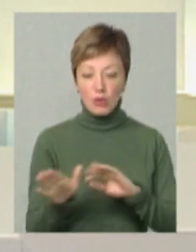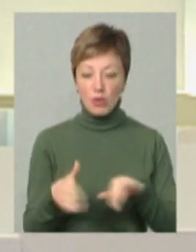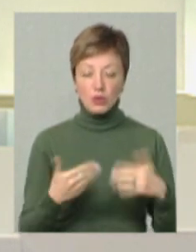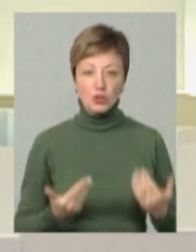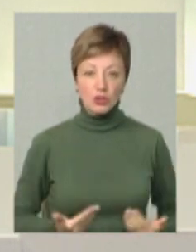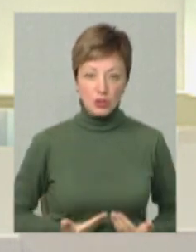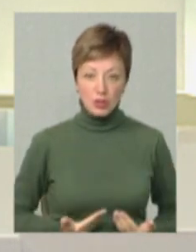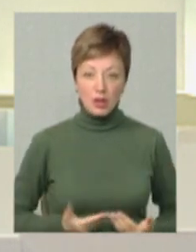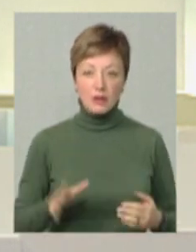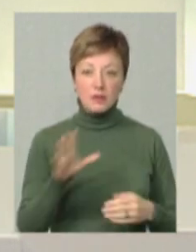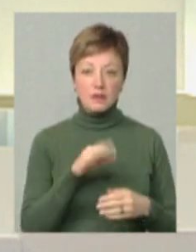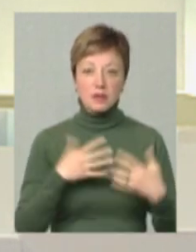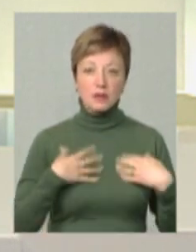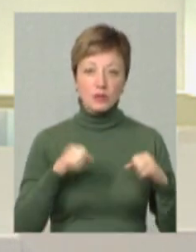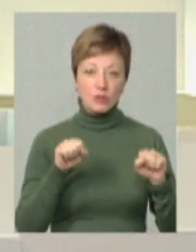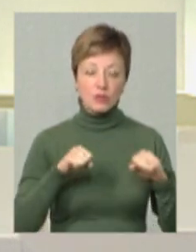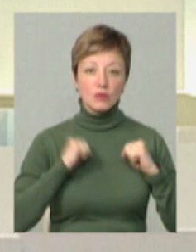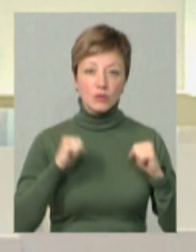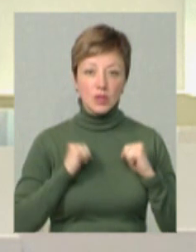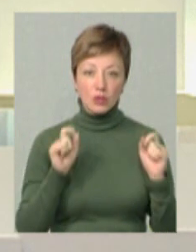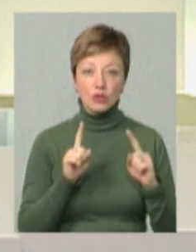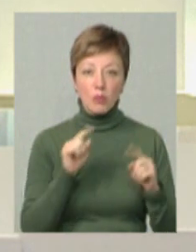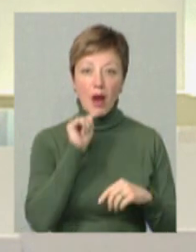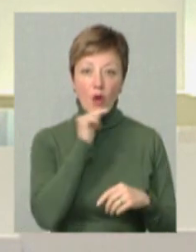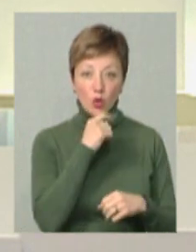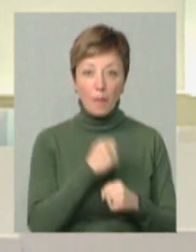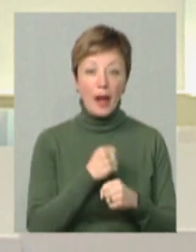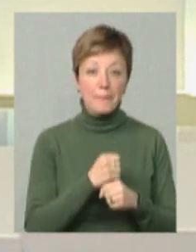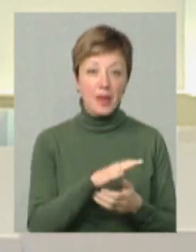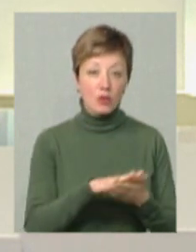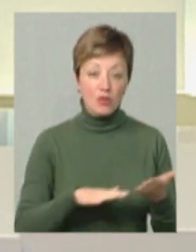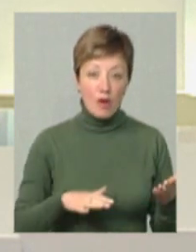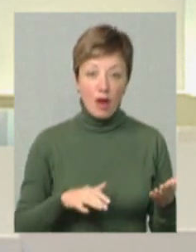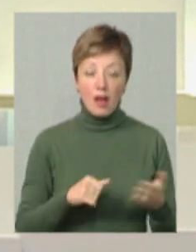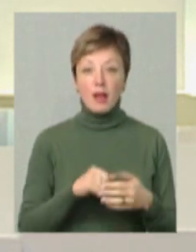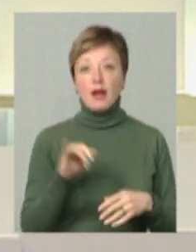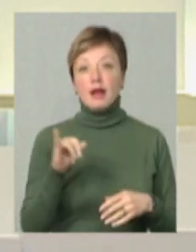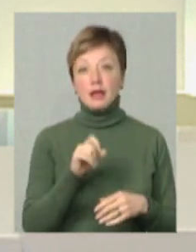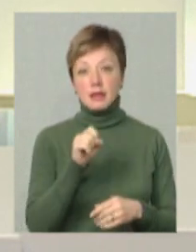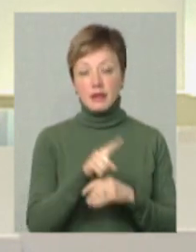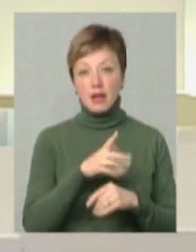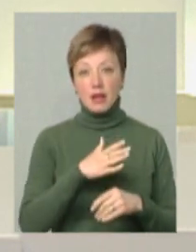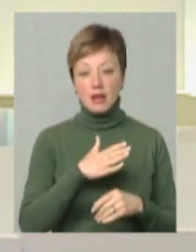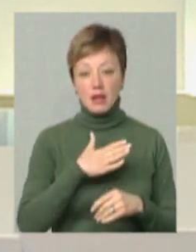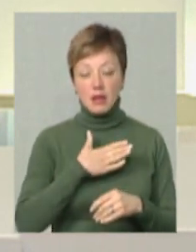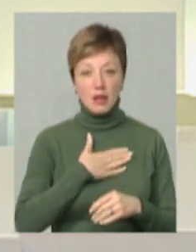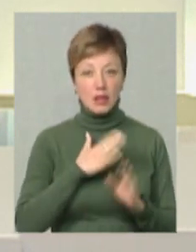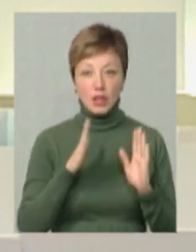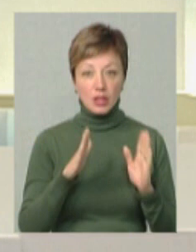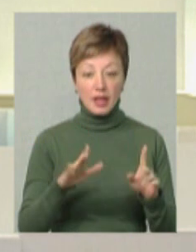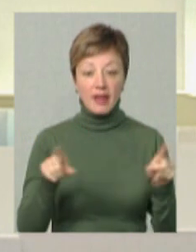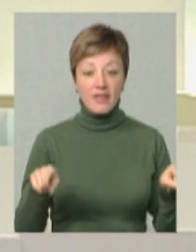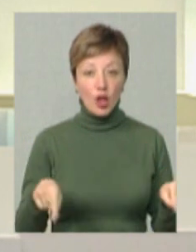життя. Всі докладають максимум зусиль для того, щоб економіка працювала. І завдання наше перед нами стоїть не тільки